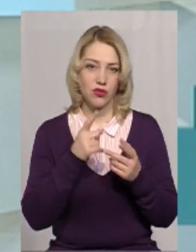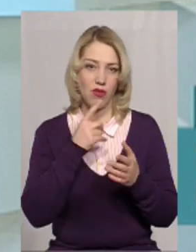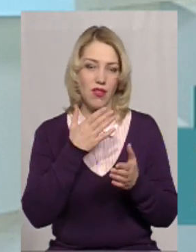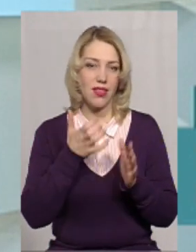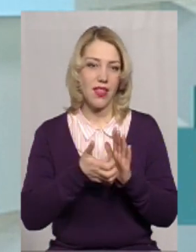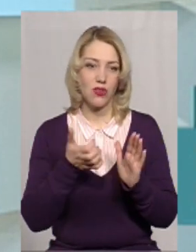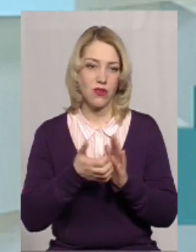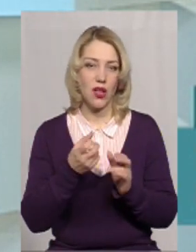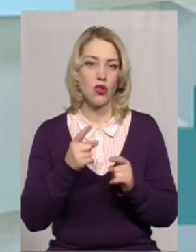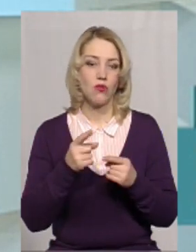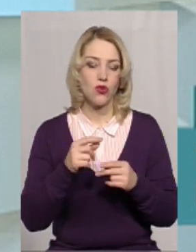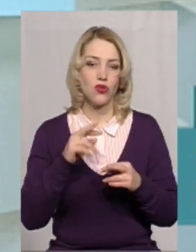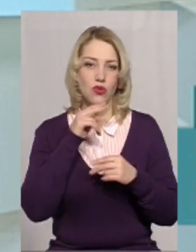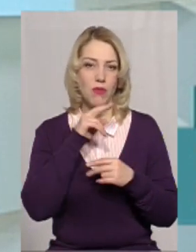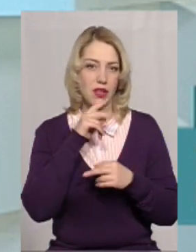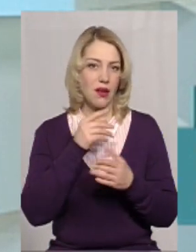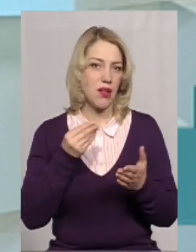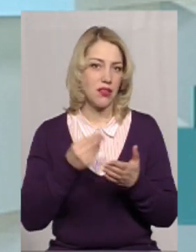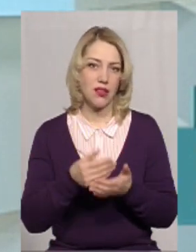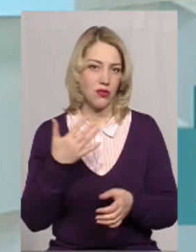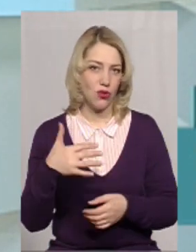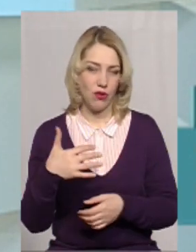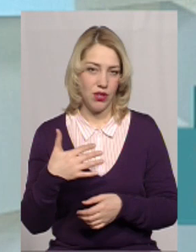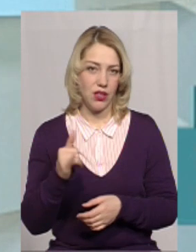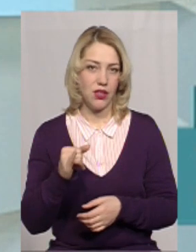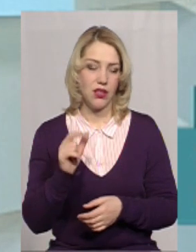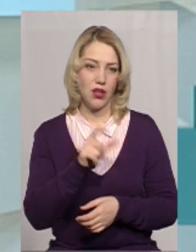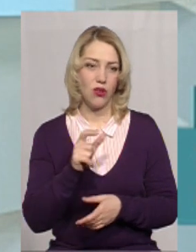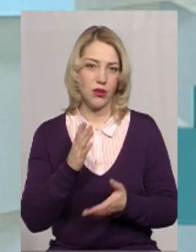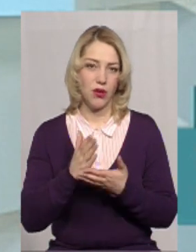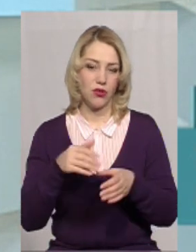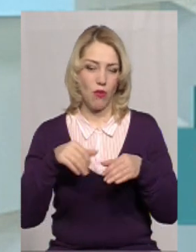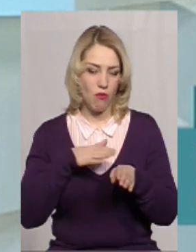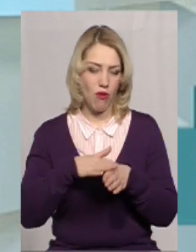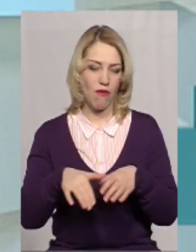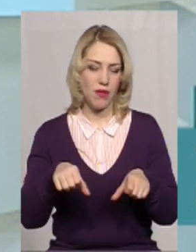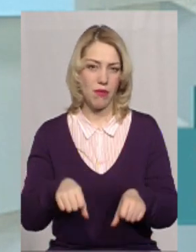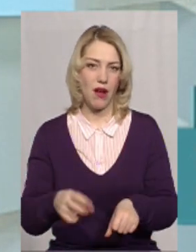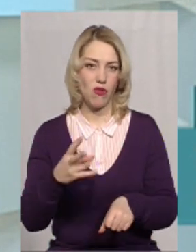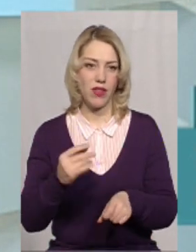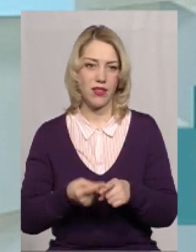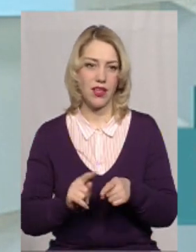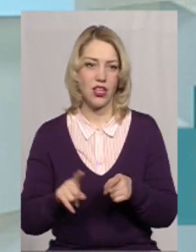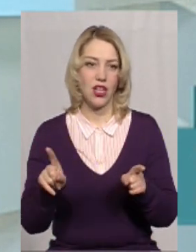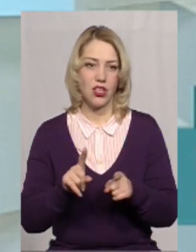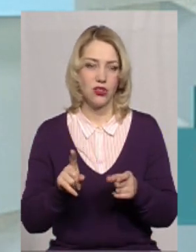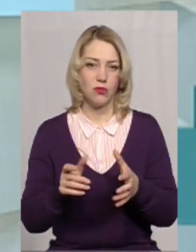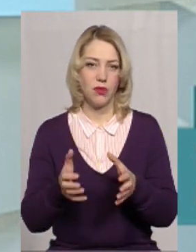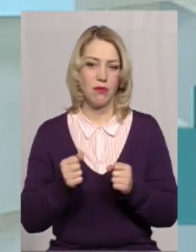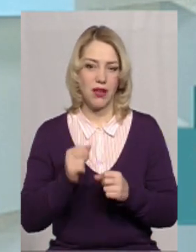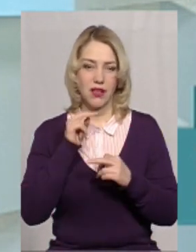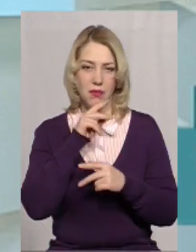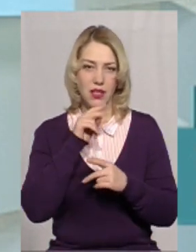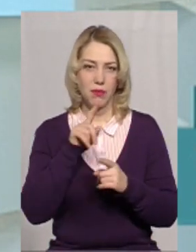насправді, медикаменти дорожчують. Люди мають повне право на те, щоб приймати